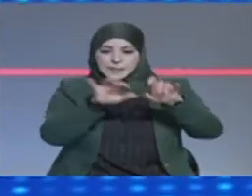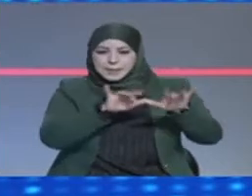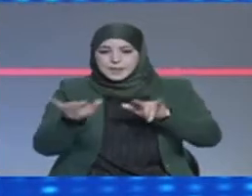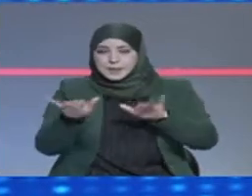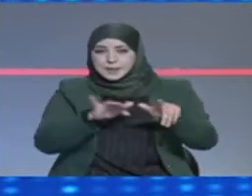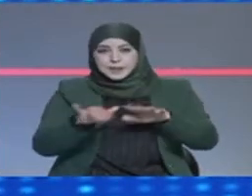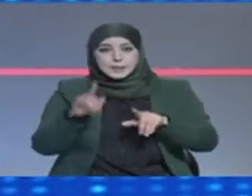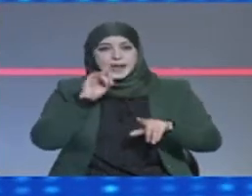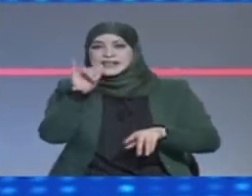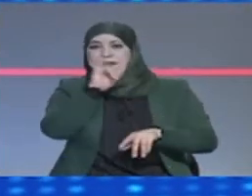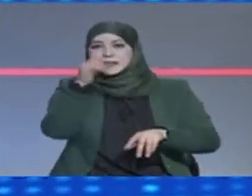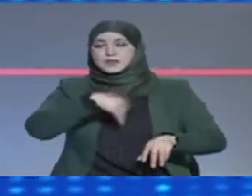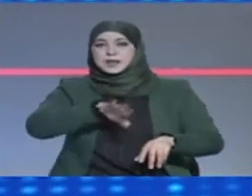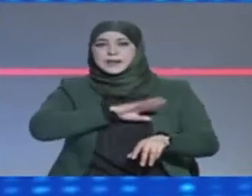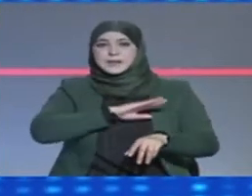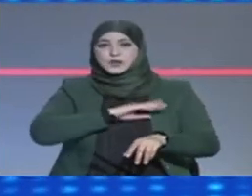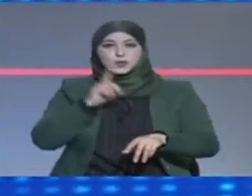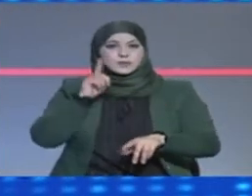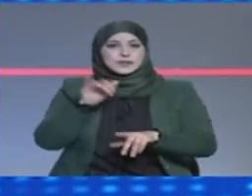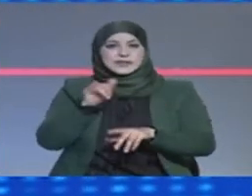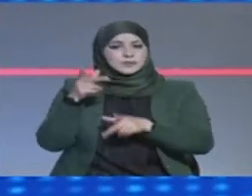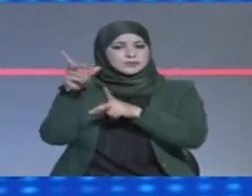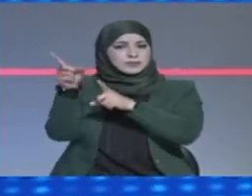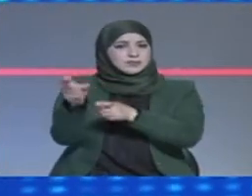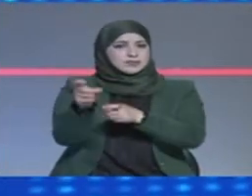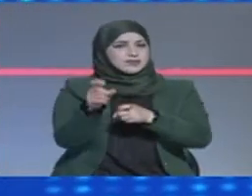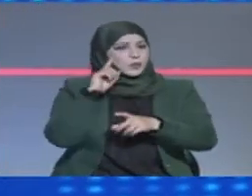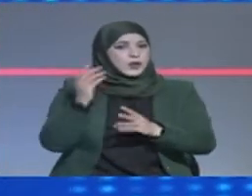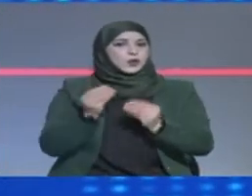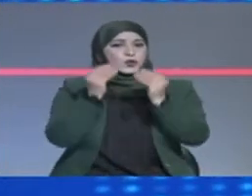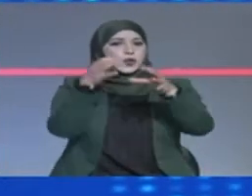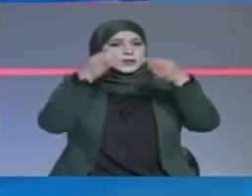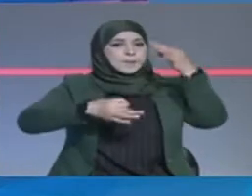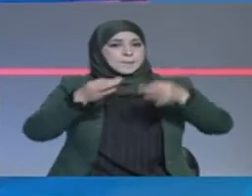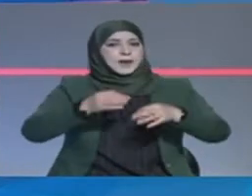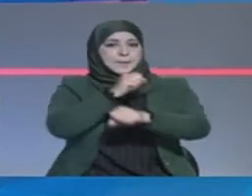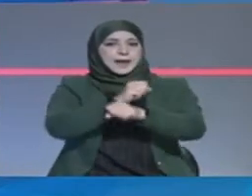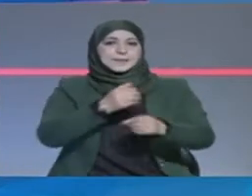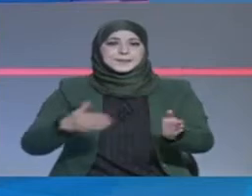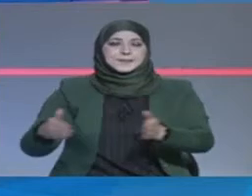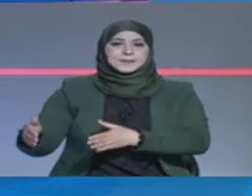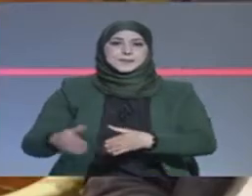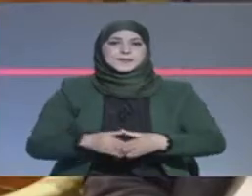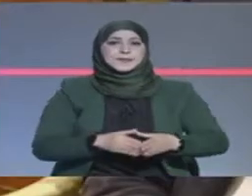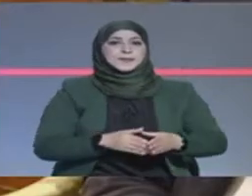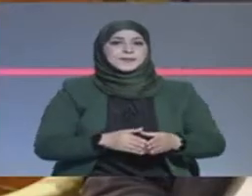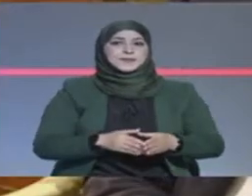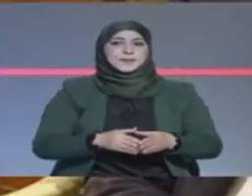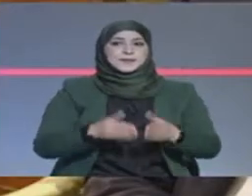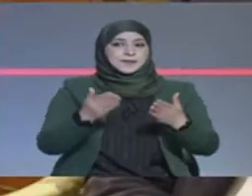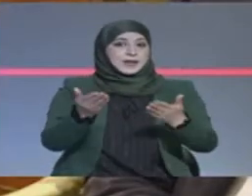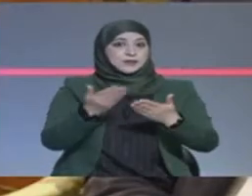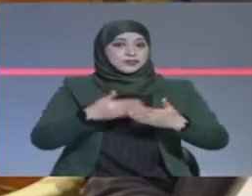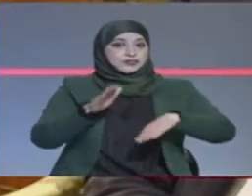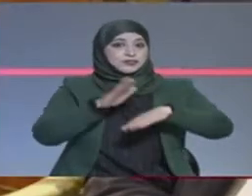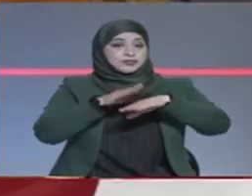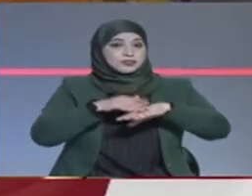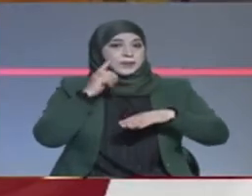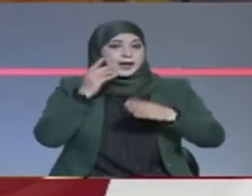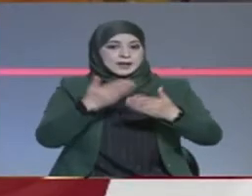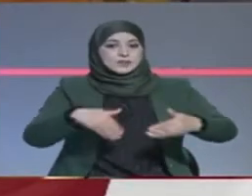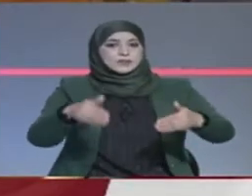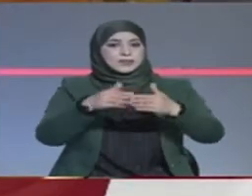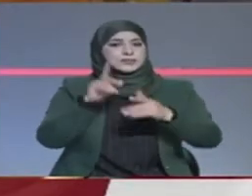وشفاف في الهجوم وتقديم منافذيه إلى العدالة حالة من التنديد والاستنكار